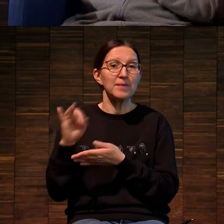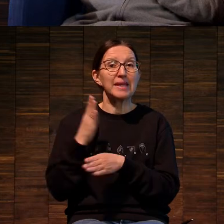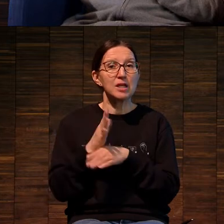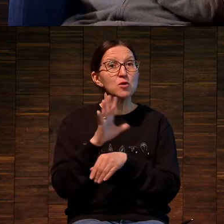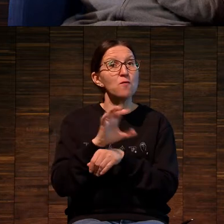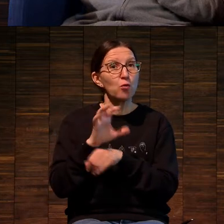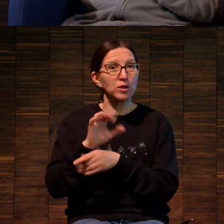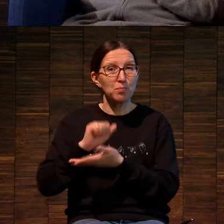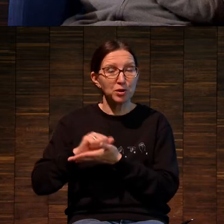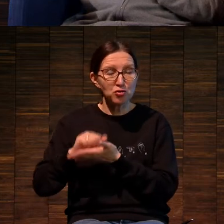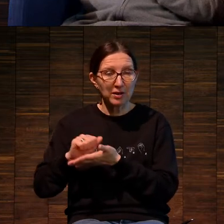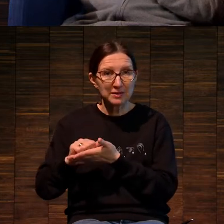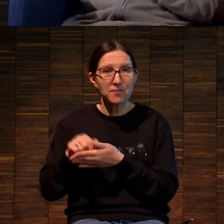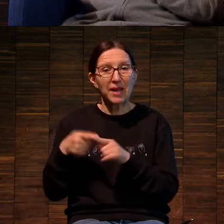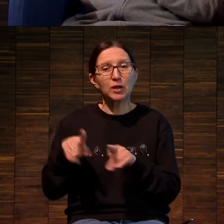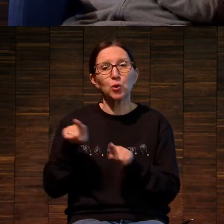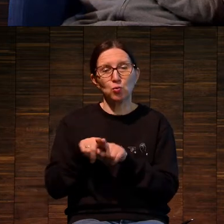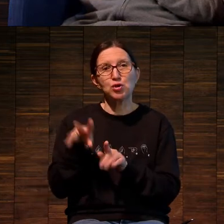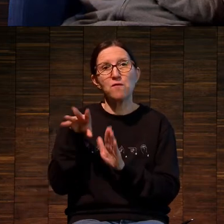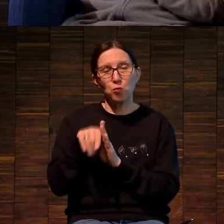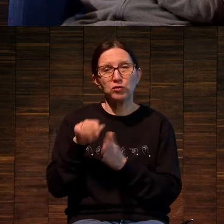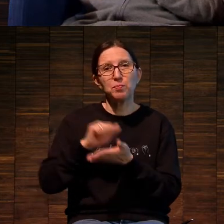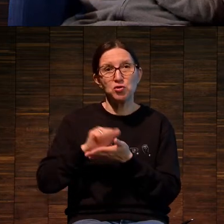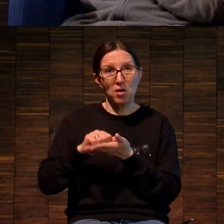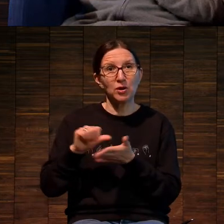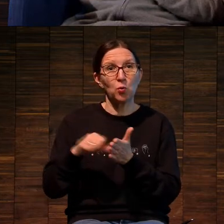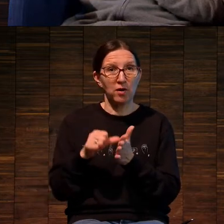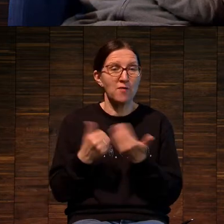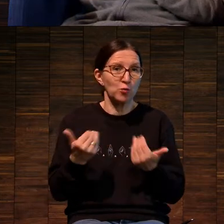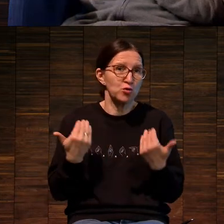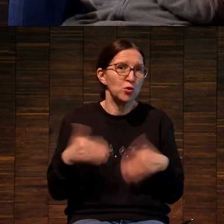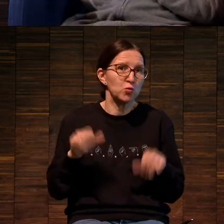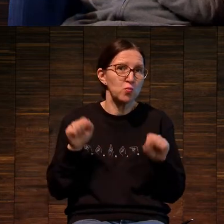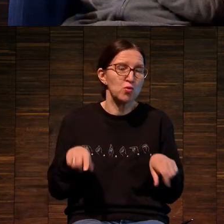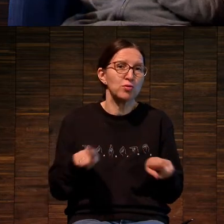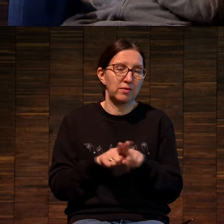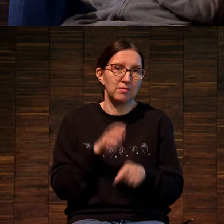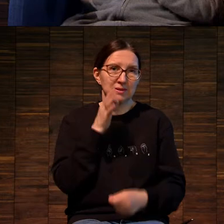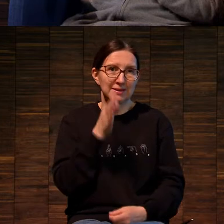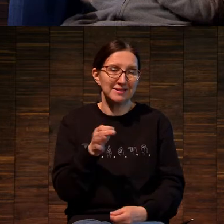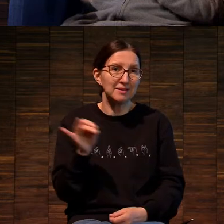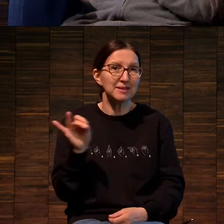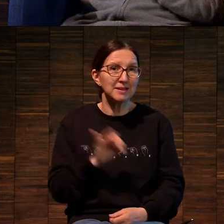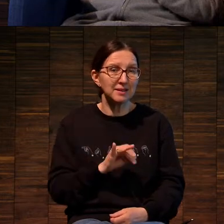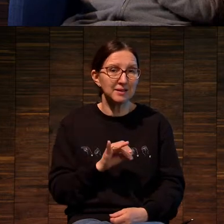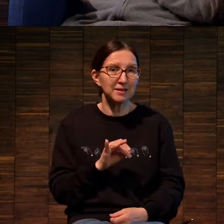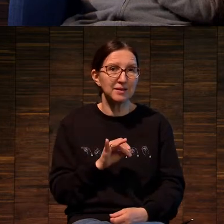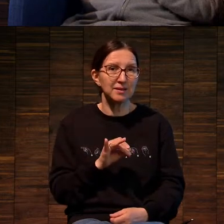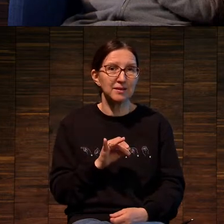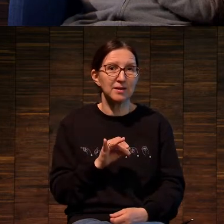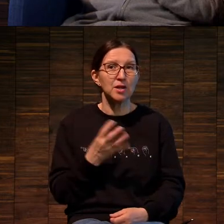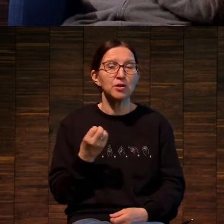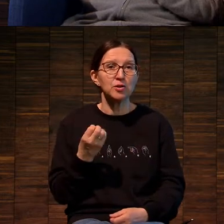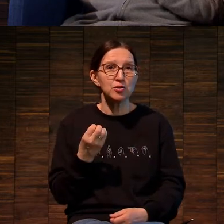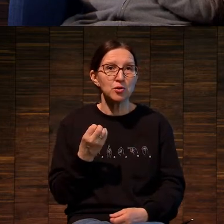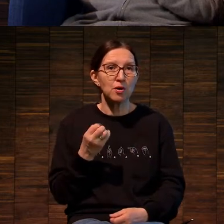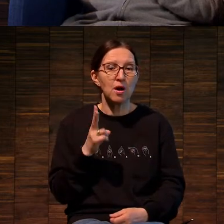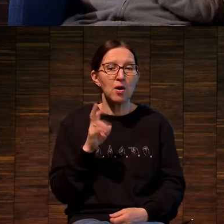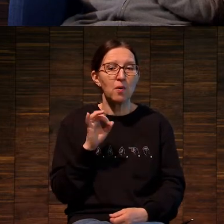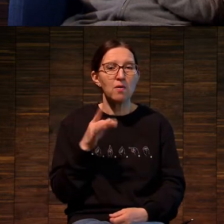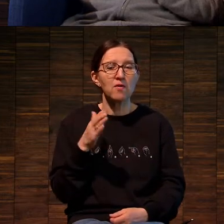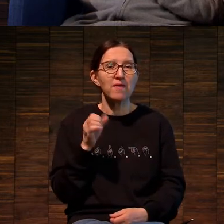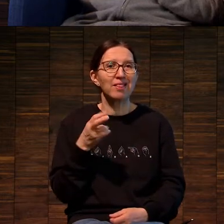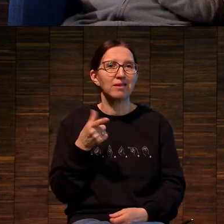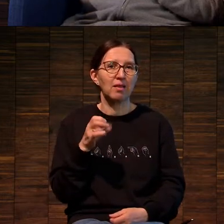фотопечать, наверное, она тоже входит в печатную графику сейчас уже, и конвергентные